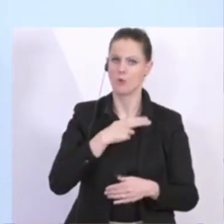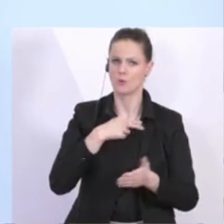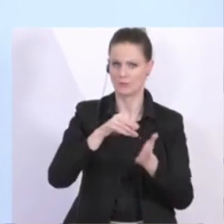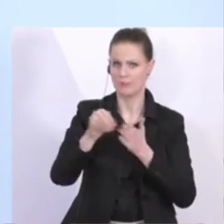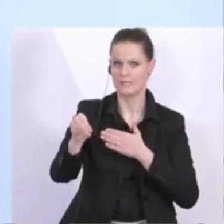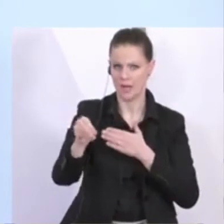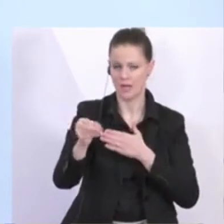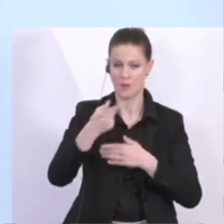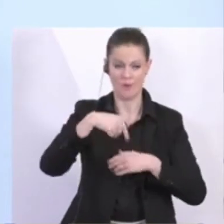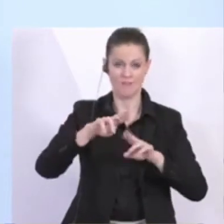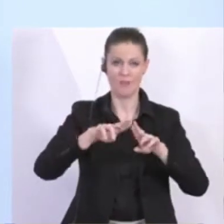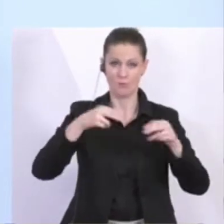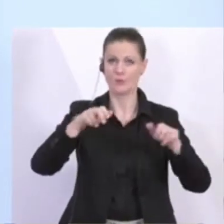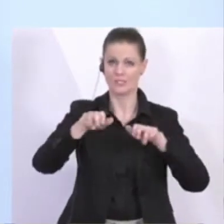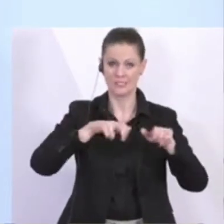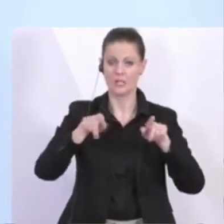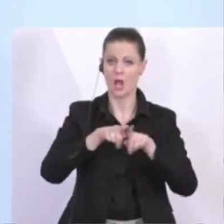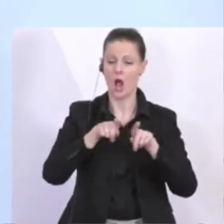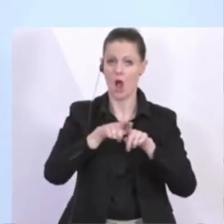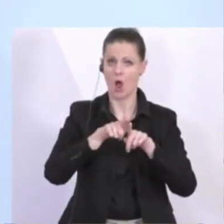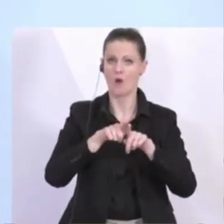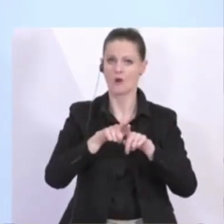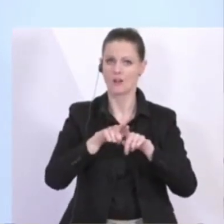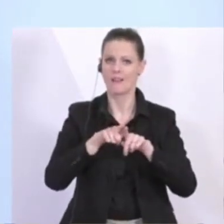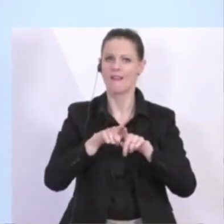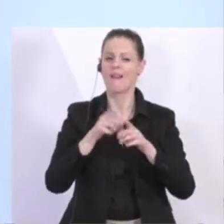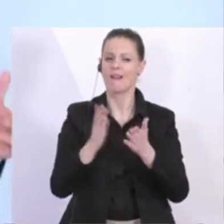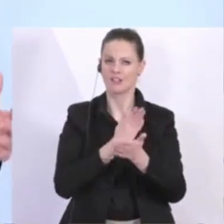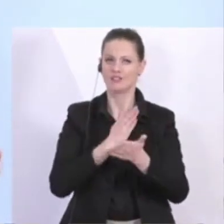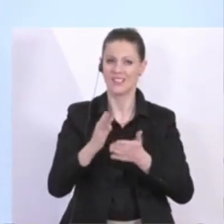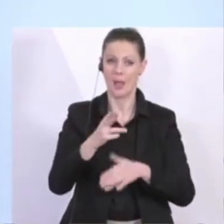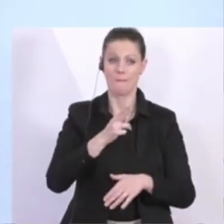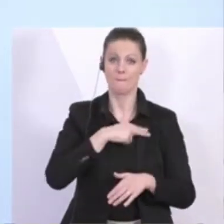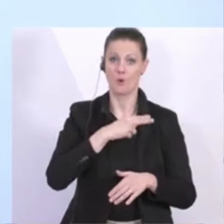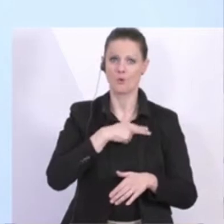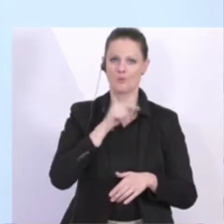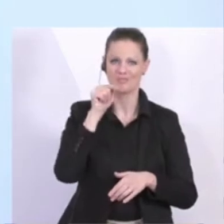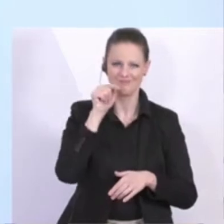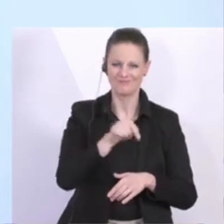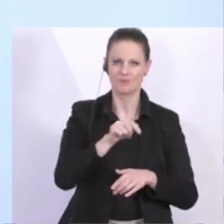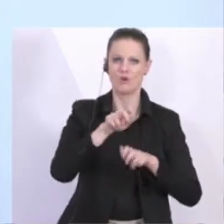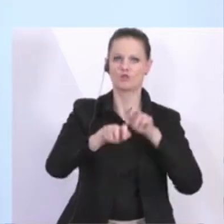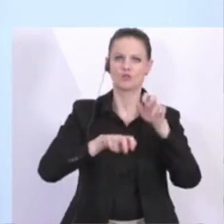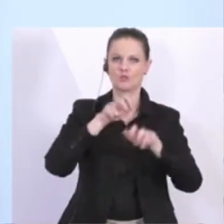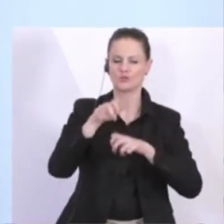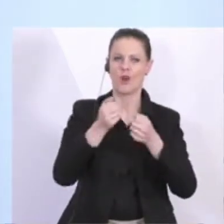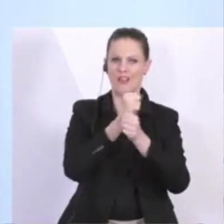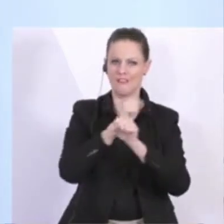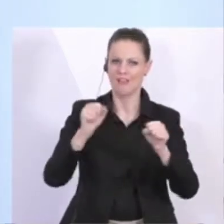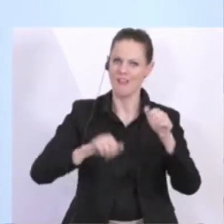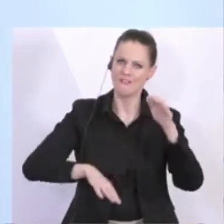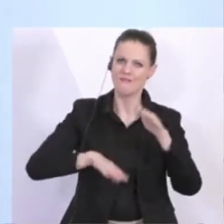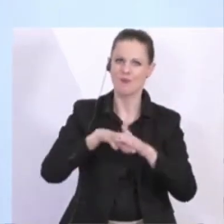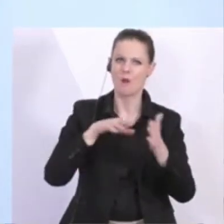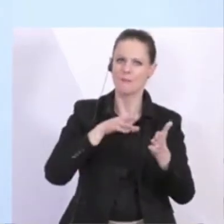Und wir haben als Bundesregierung entschieden, diesen Steuer freizustellen, damit er auch in voller Höhe bei den Mitarbeiterinnen und Mitarbeitern